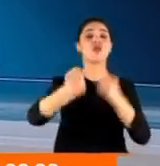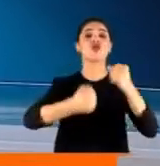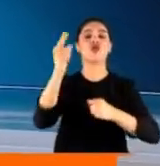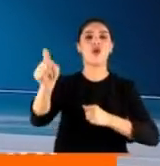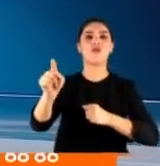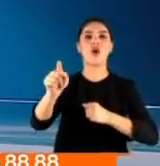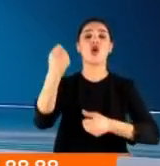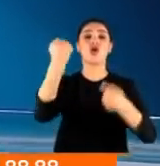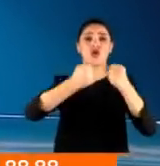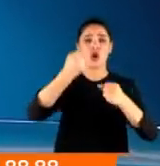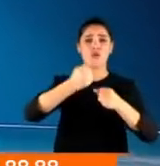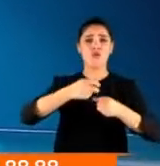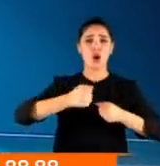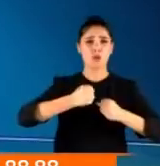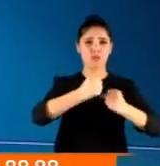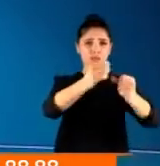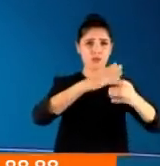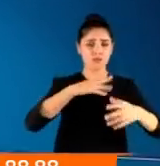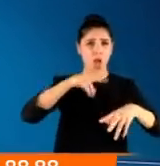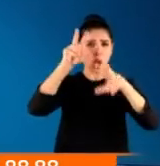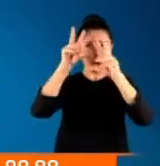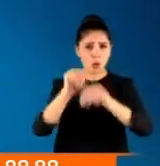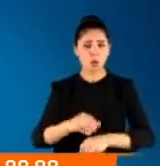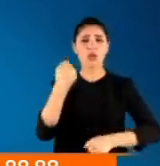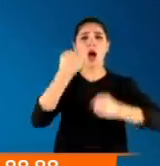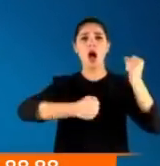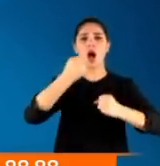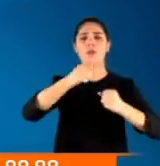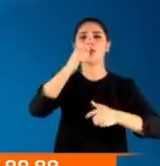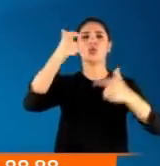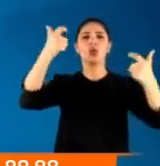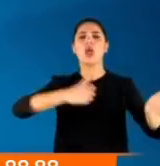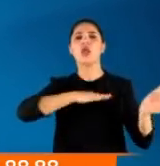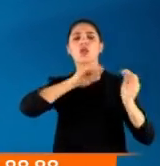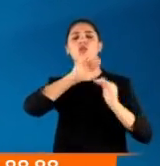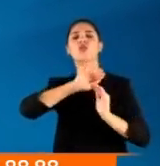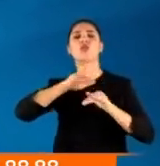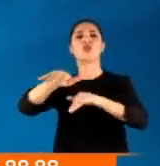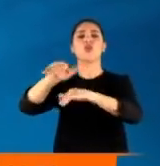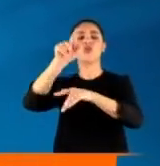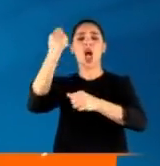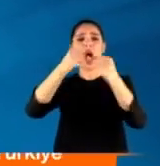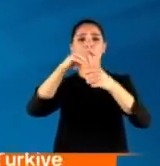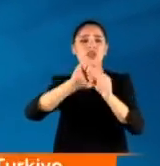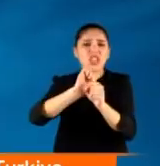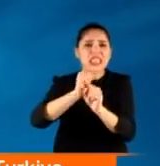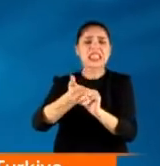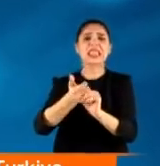sürücü direksiyon başında uykuya yenik düşünce aracıyla nehre uçtu. Gözünü açında aracın içine sıkışmış,